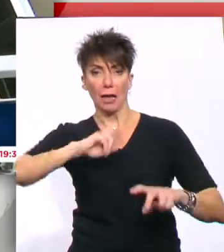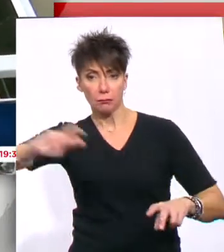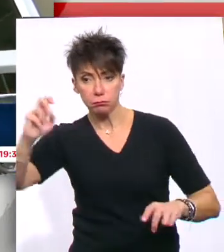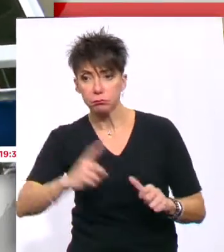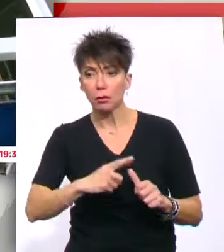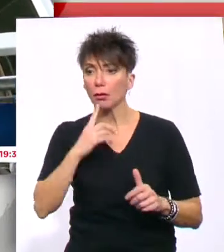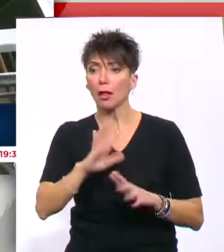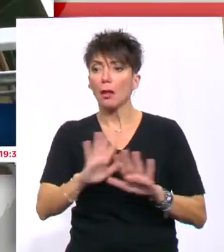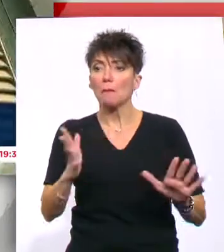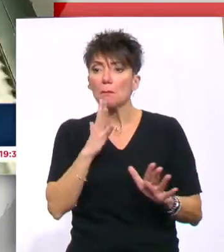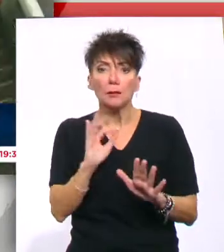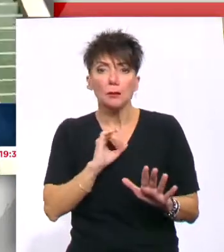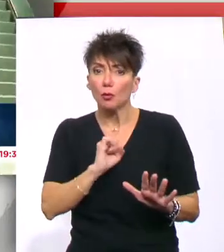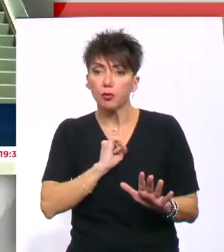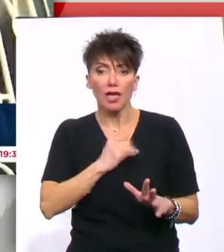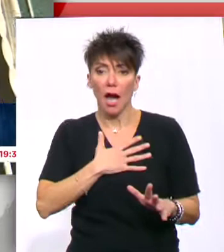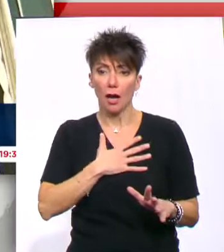Δεν έχουν αφήσει απολύτως τίποτα.